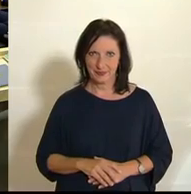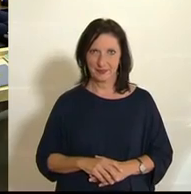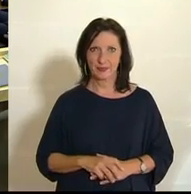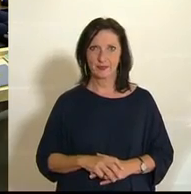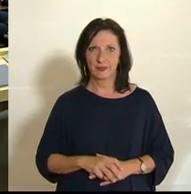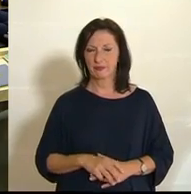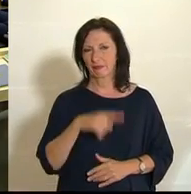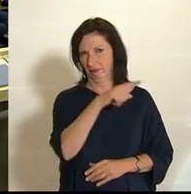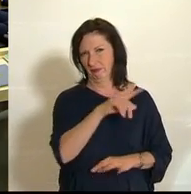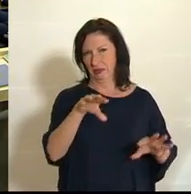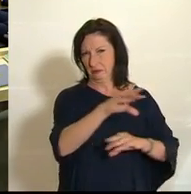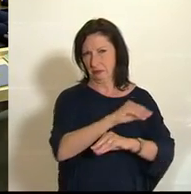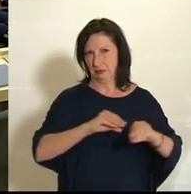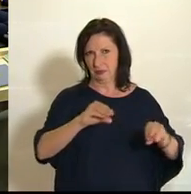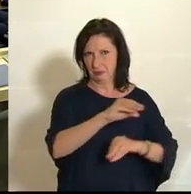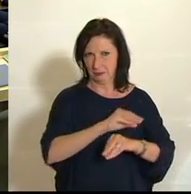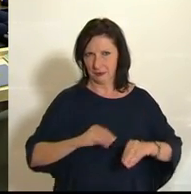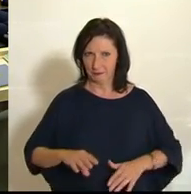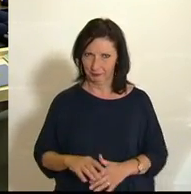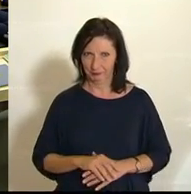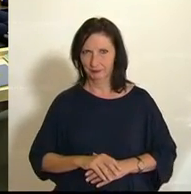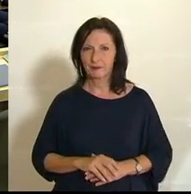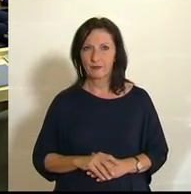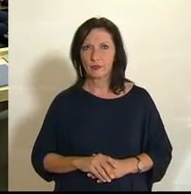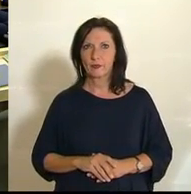Der Redner am Weg zum Pult, Johann Singer, ÖVP.